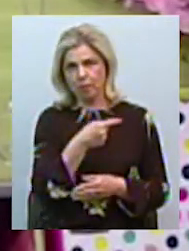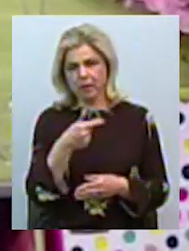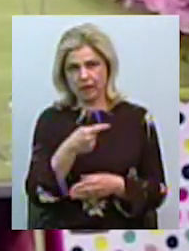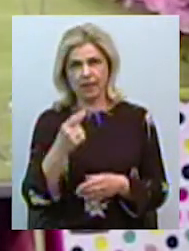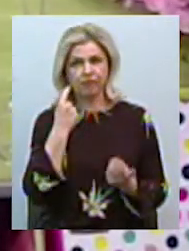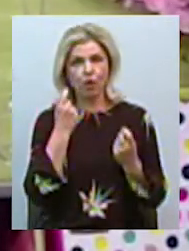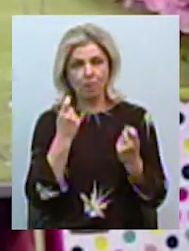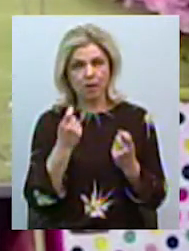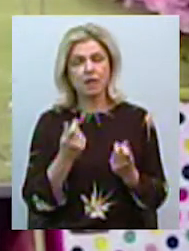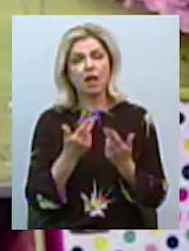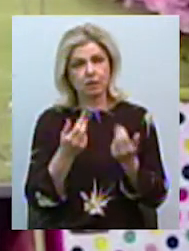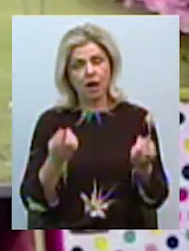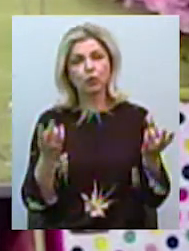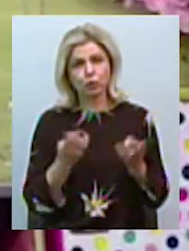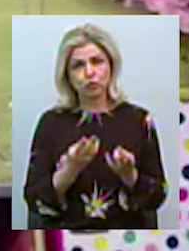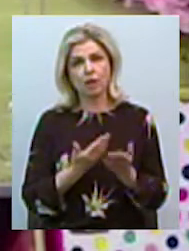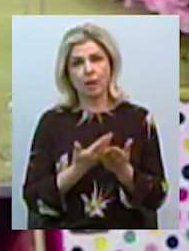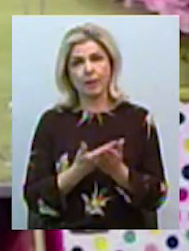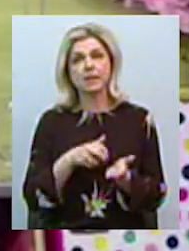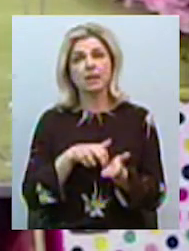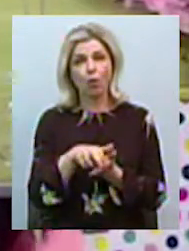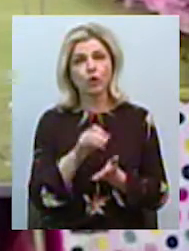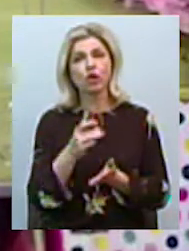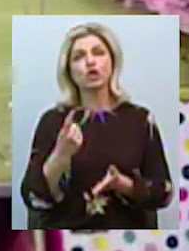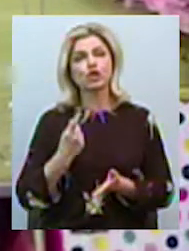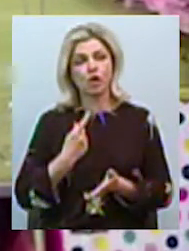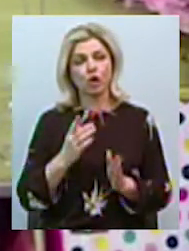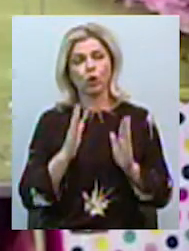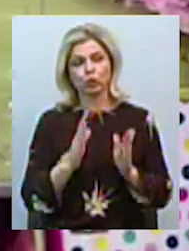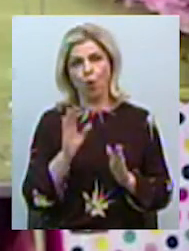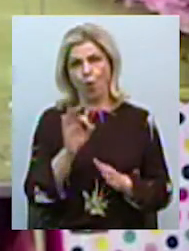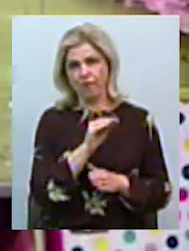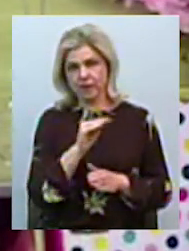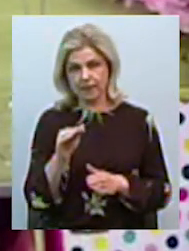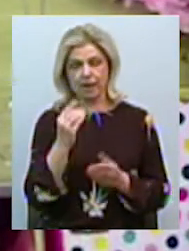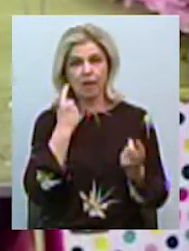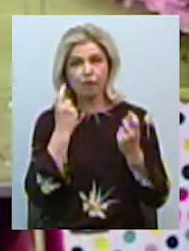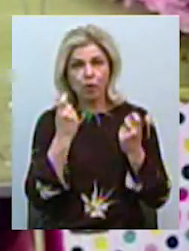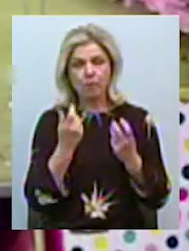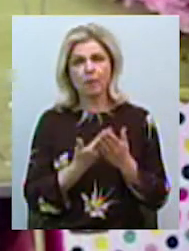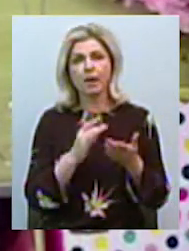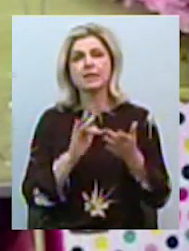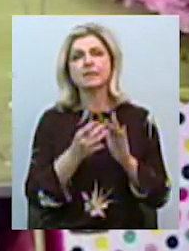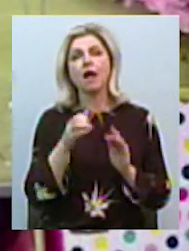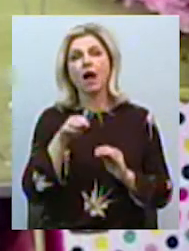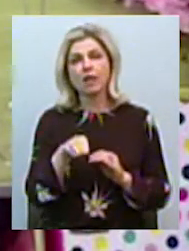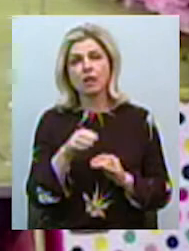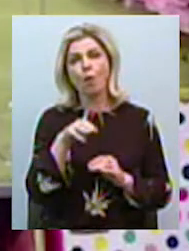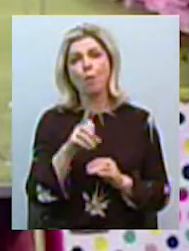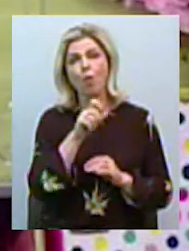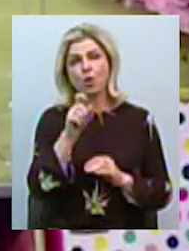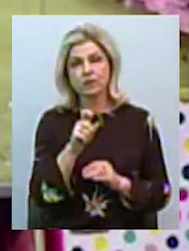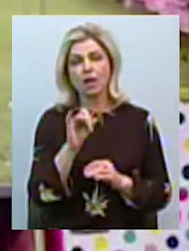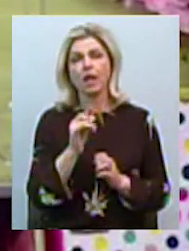що потрібно, наприклад, заходити і читати якісь тільки офіційні джерела, наприклад, сайти МОЗ, і робити це не